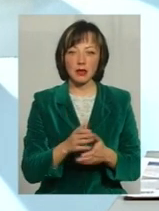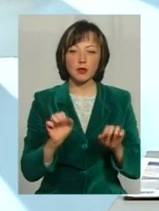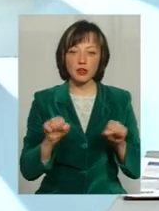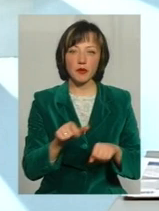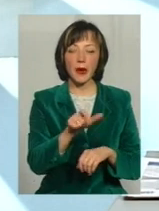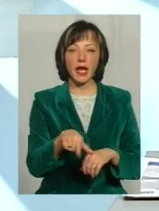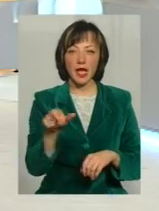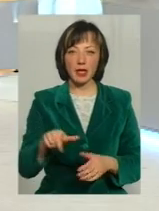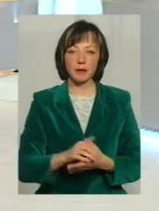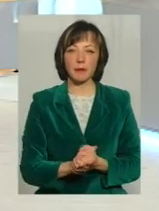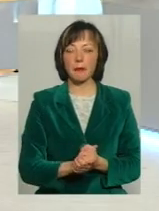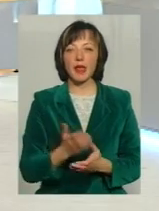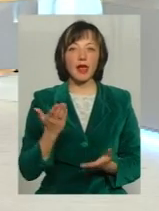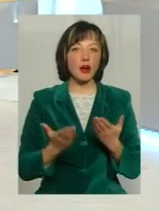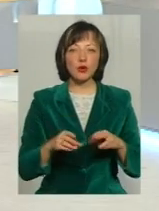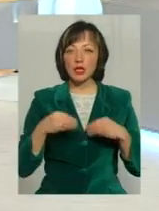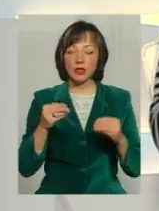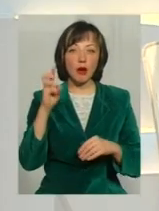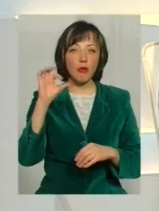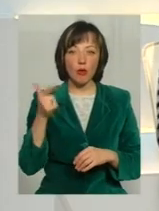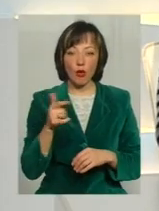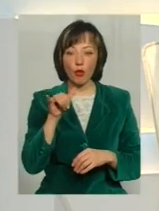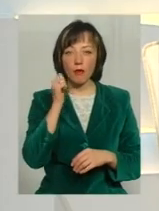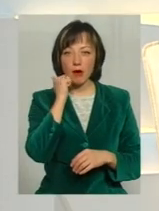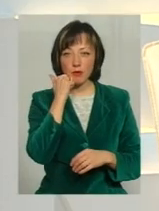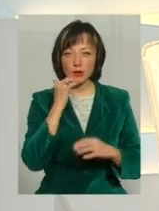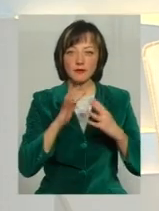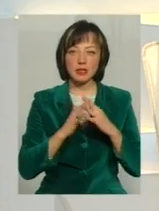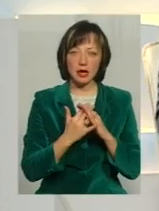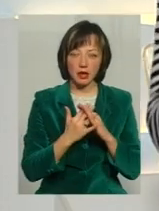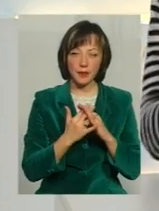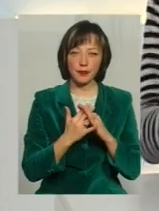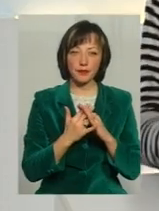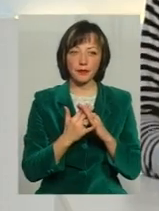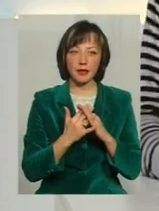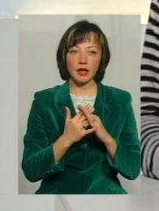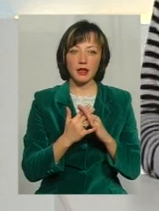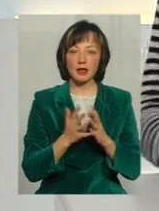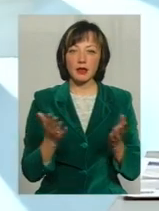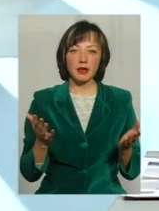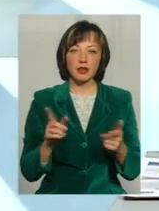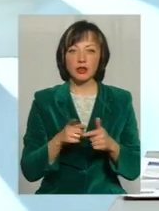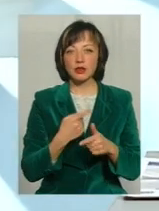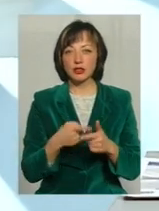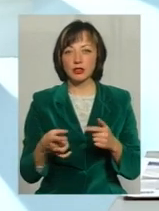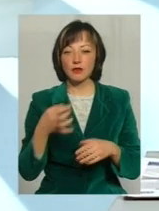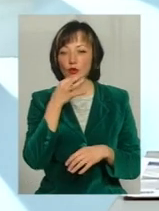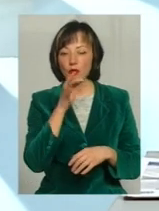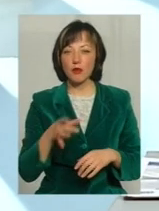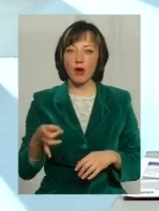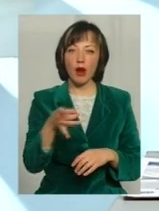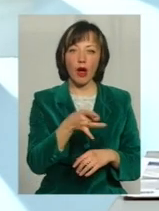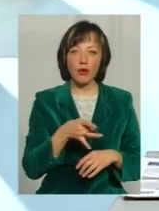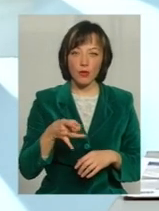клієнтами Тобто, якщо не доведи Господь в бабусі, в селі, чи то в Городоцькому, чи то